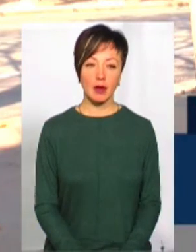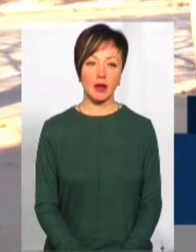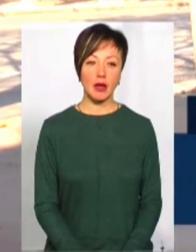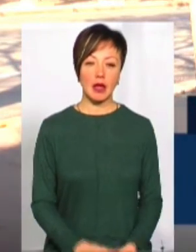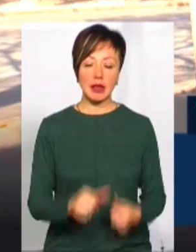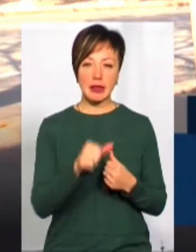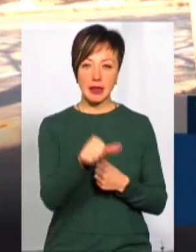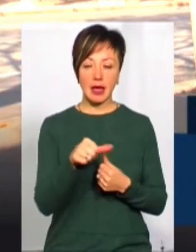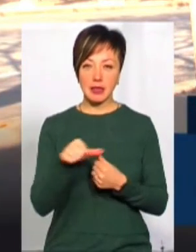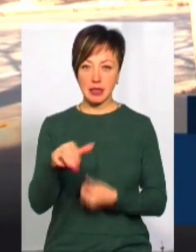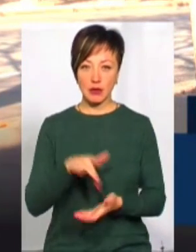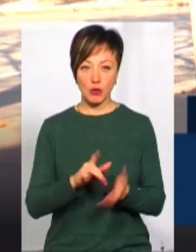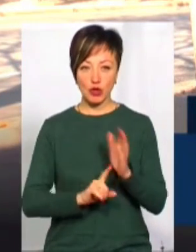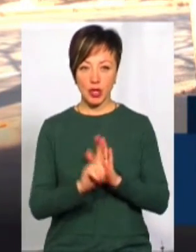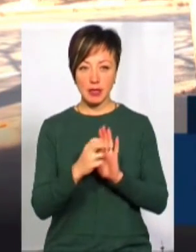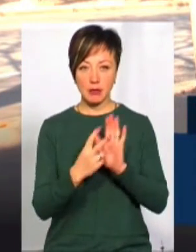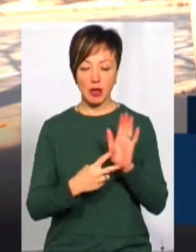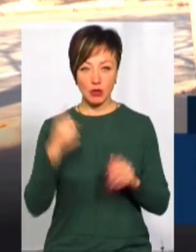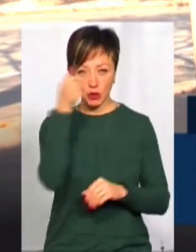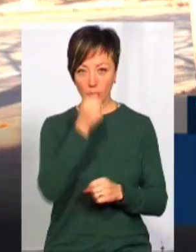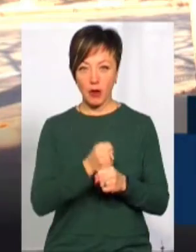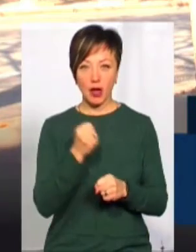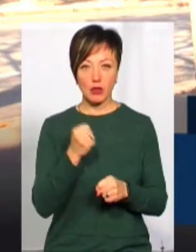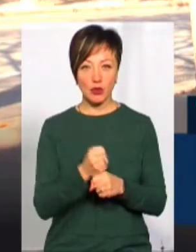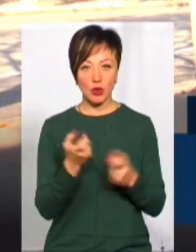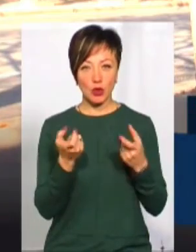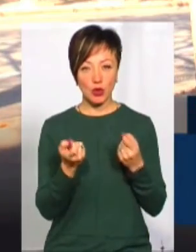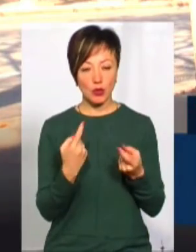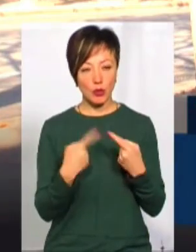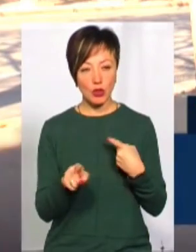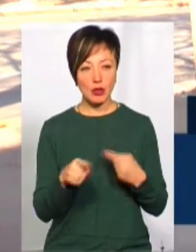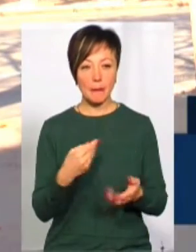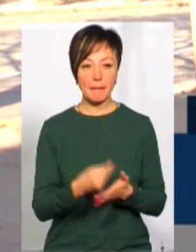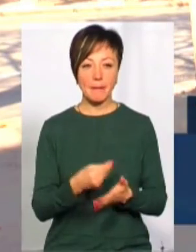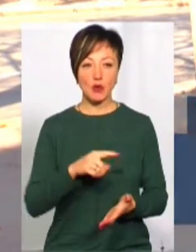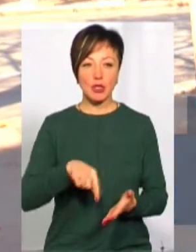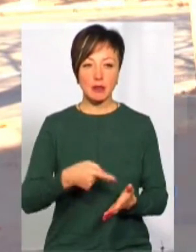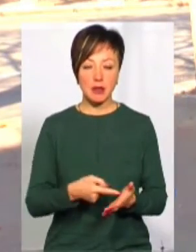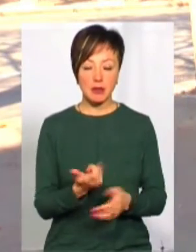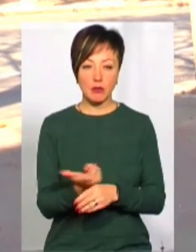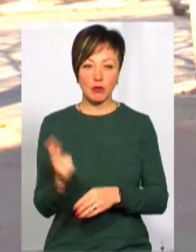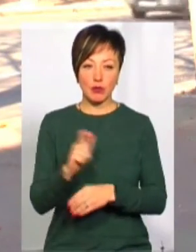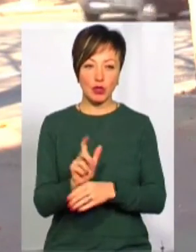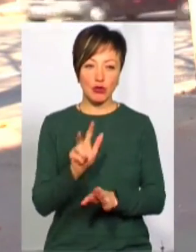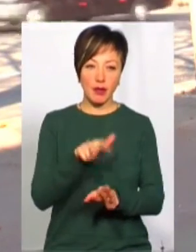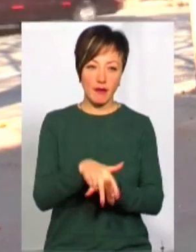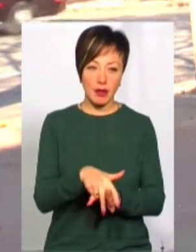Децентралізація, починаючи з 2017 року, працює в іншу сторону. На міські бюджети все більше і більше навантаження